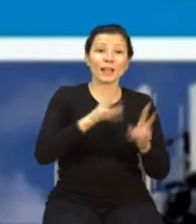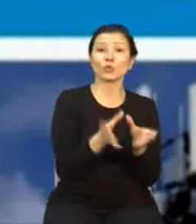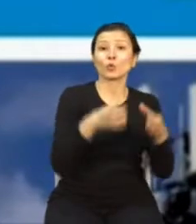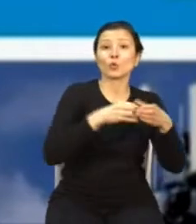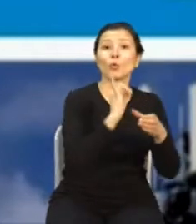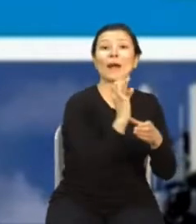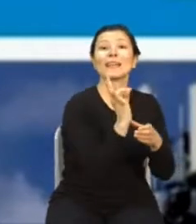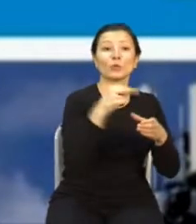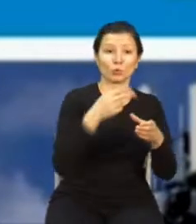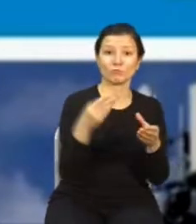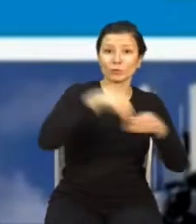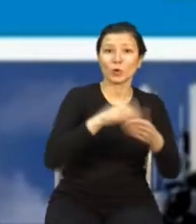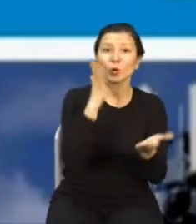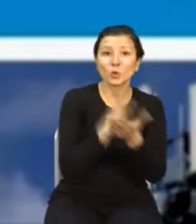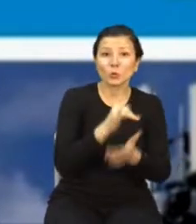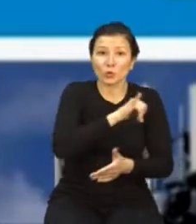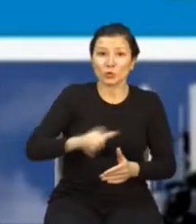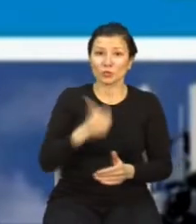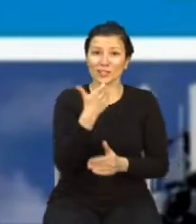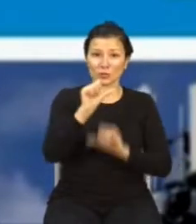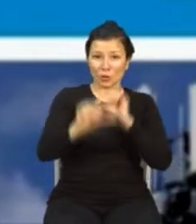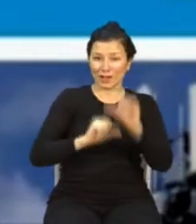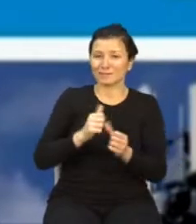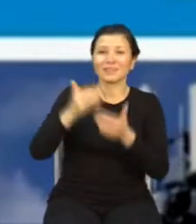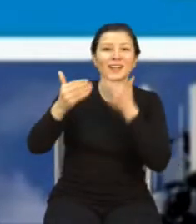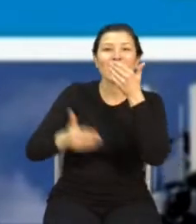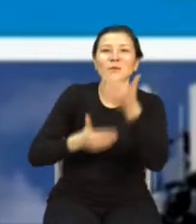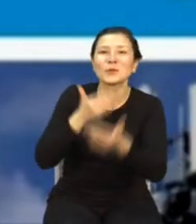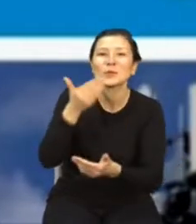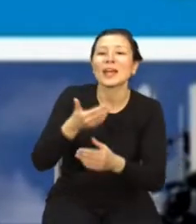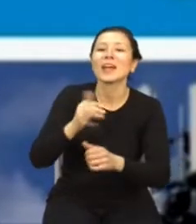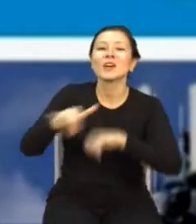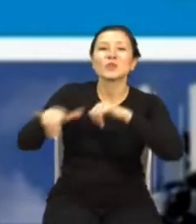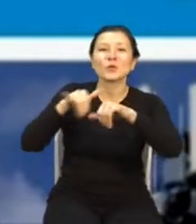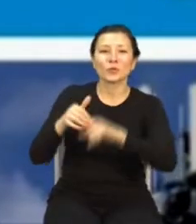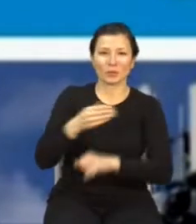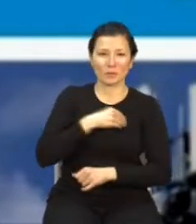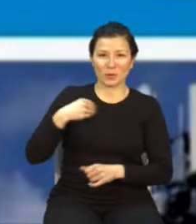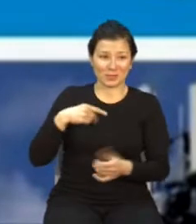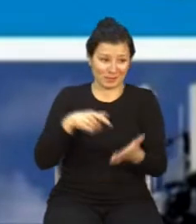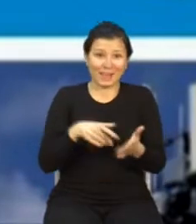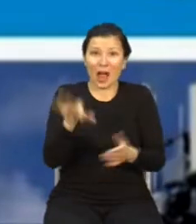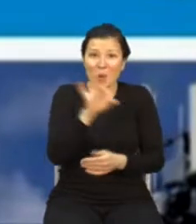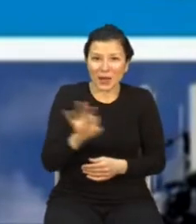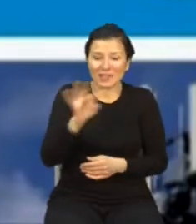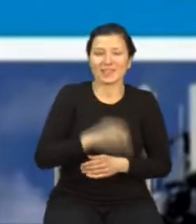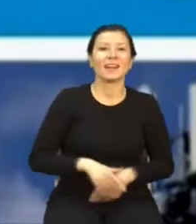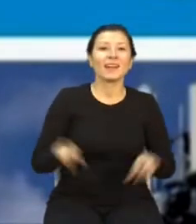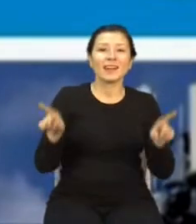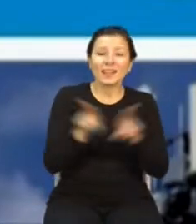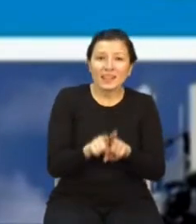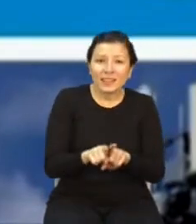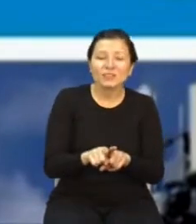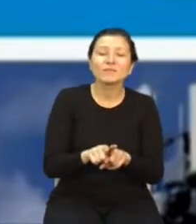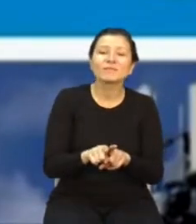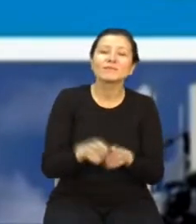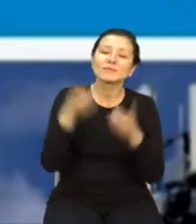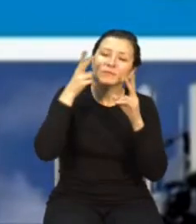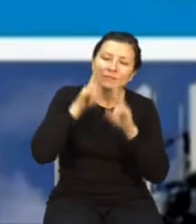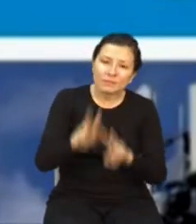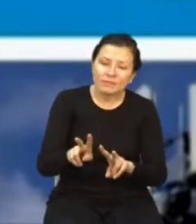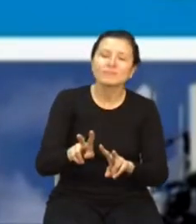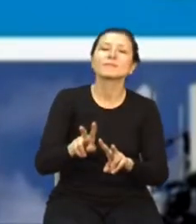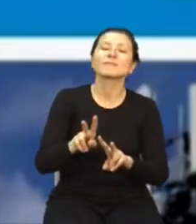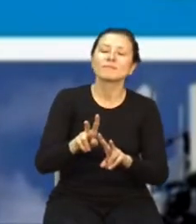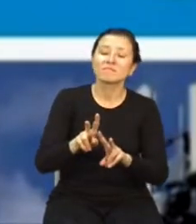Gratuluję rządowi Polski z tej okazji i też pragnę uznać szczególny